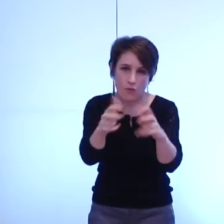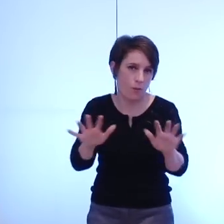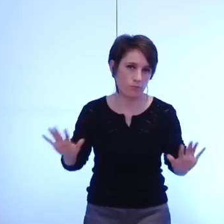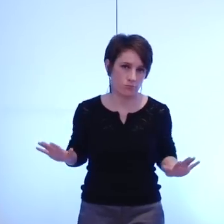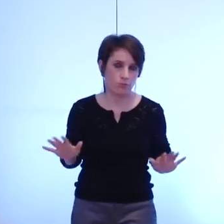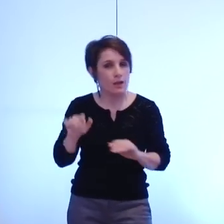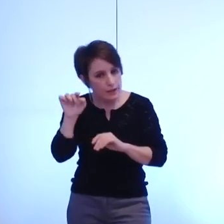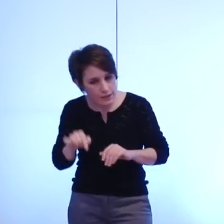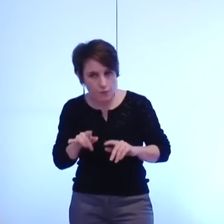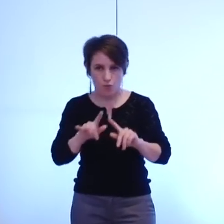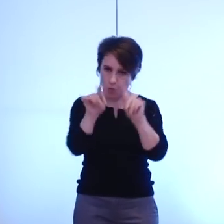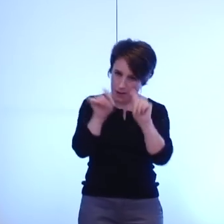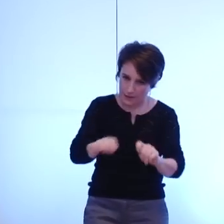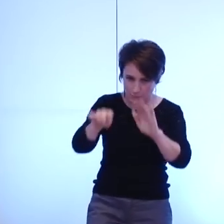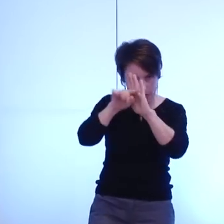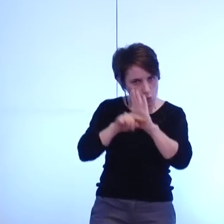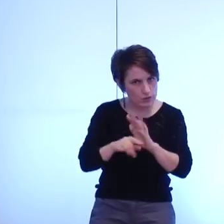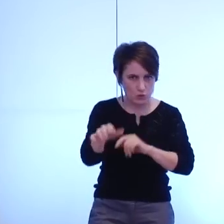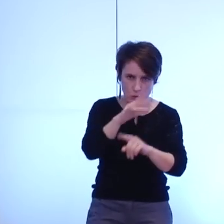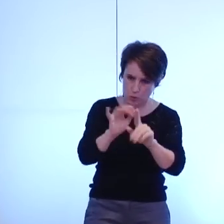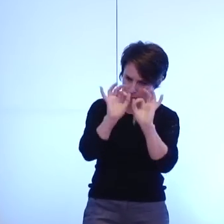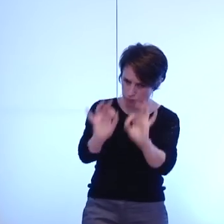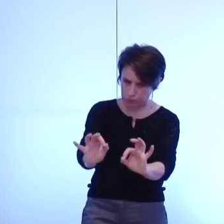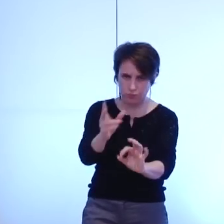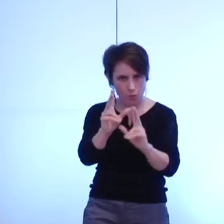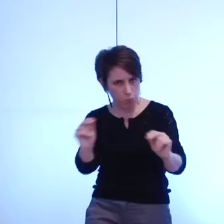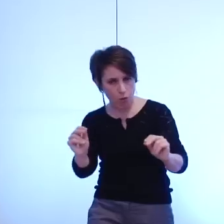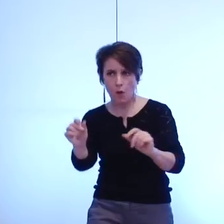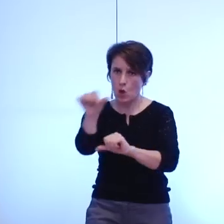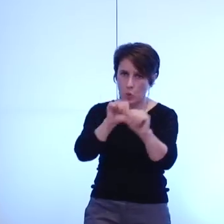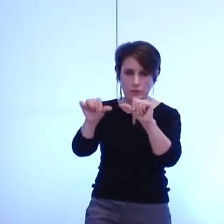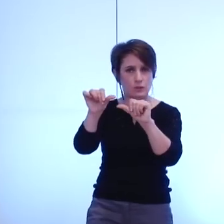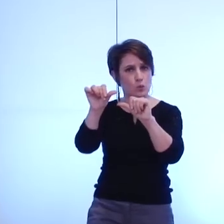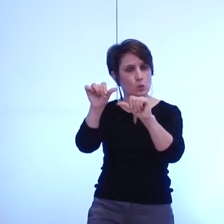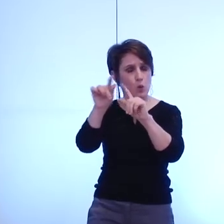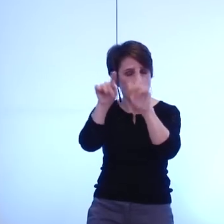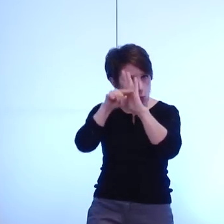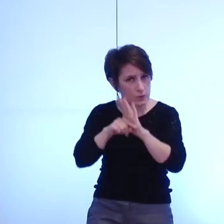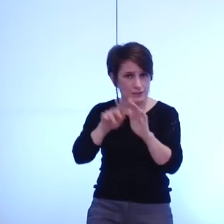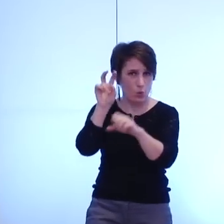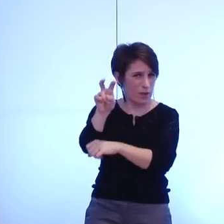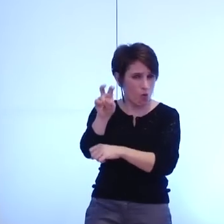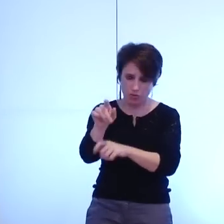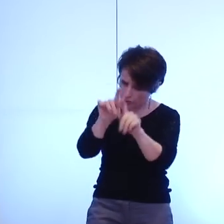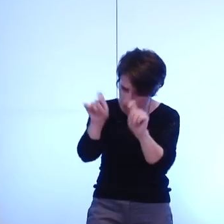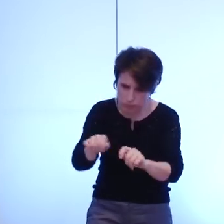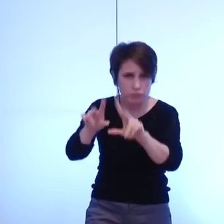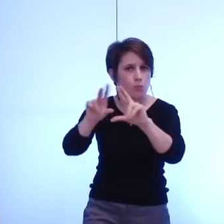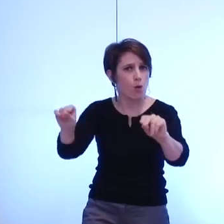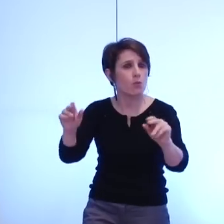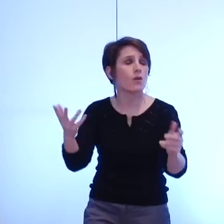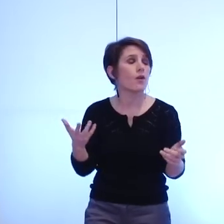sur un respect des conditions sociales et des conditions écologiques de celles-ci ainsi on pourrait penser